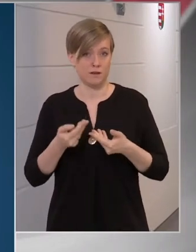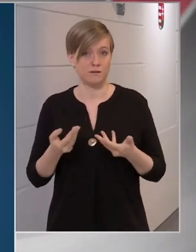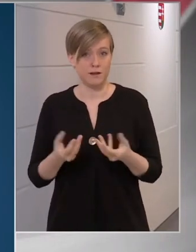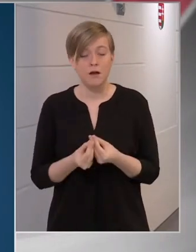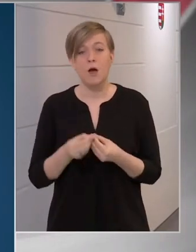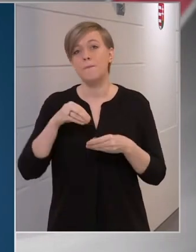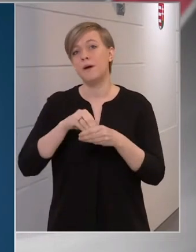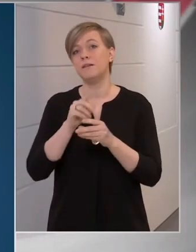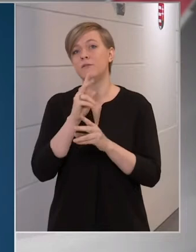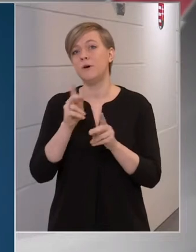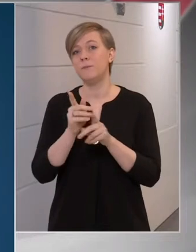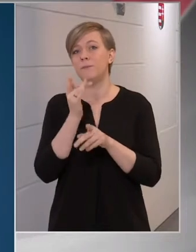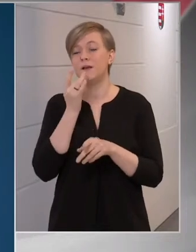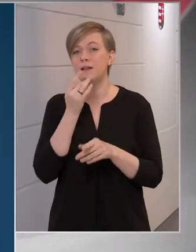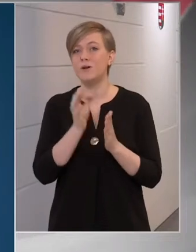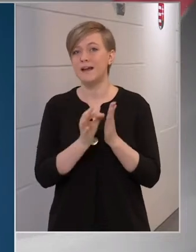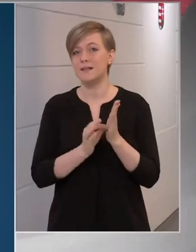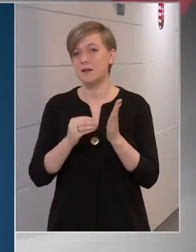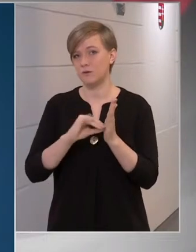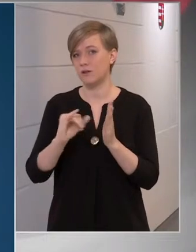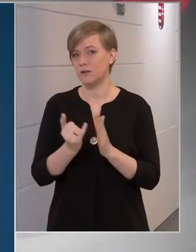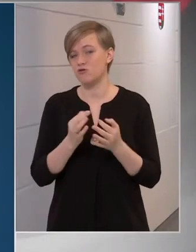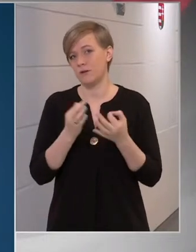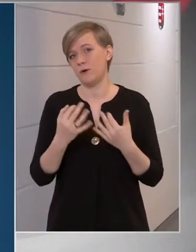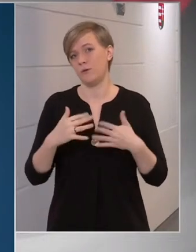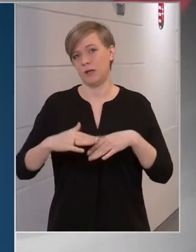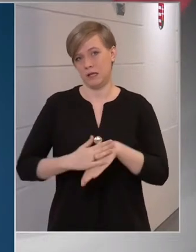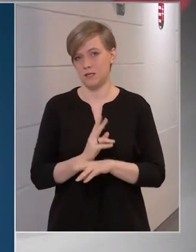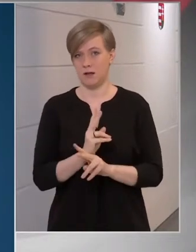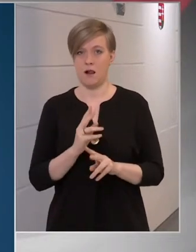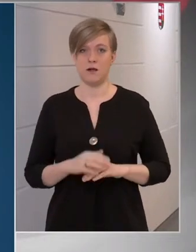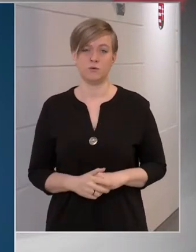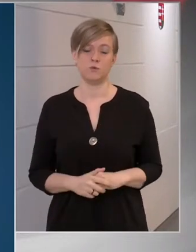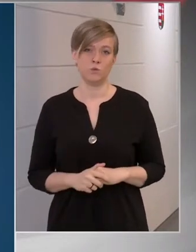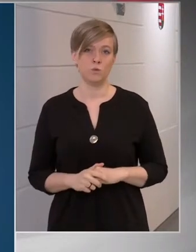egyébként most a regisztrációnál is nyilvánvan érzékelhetőek.